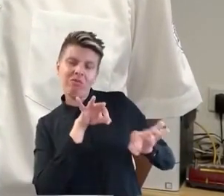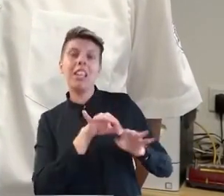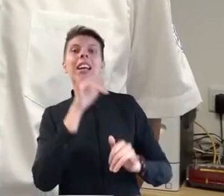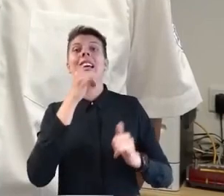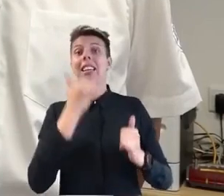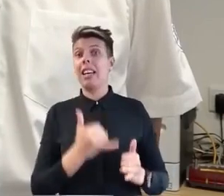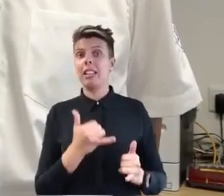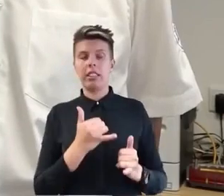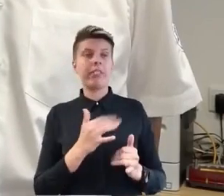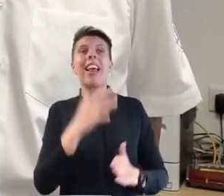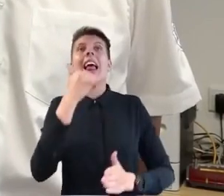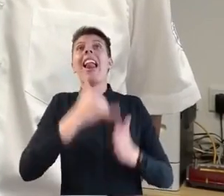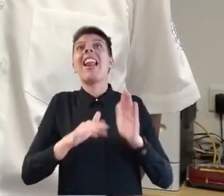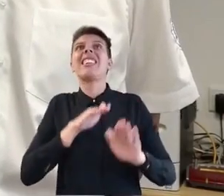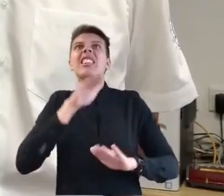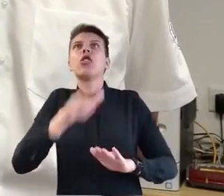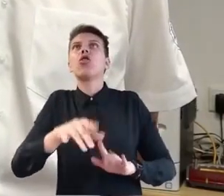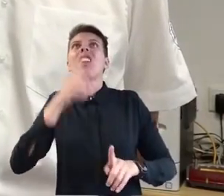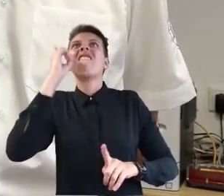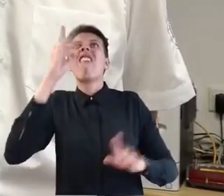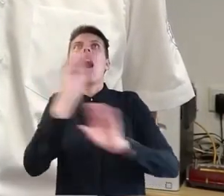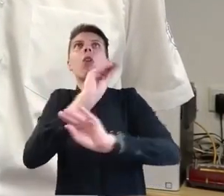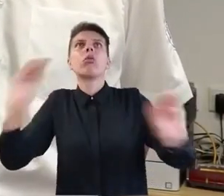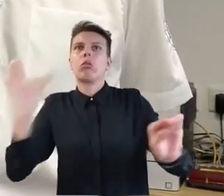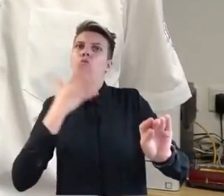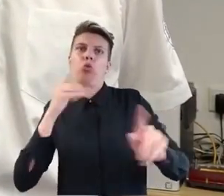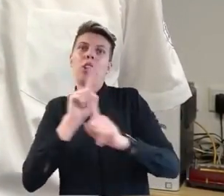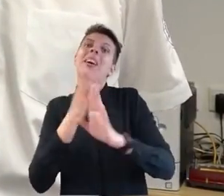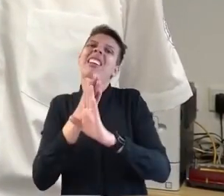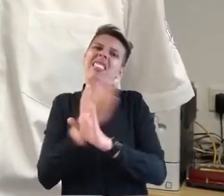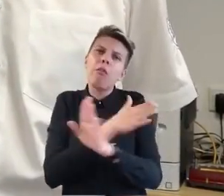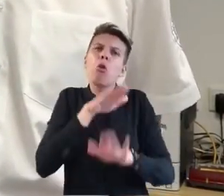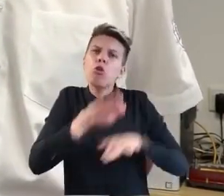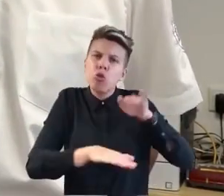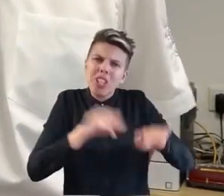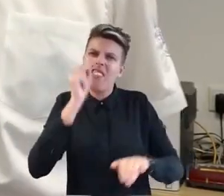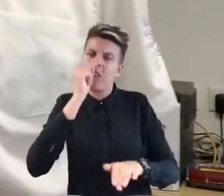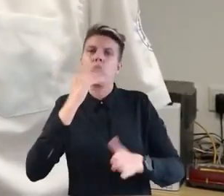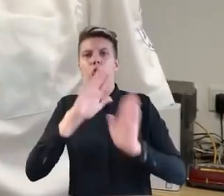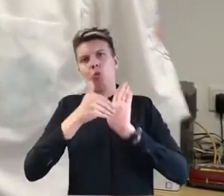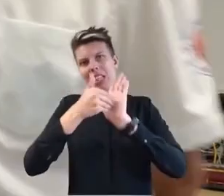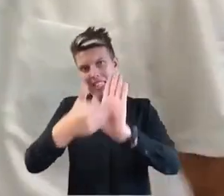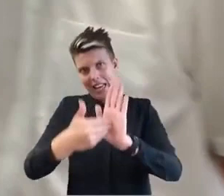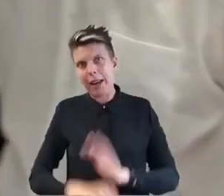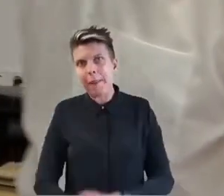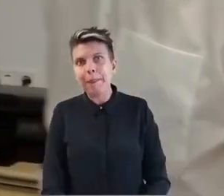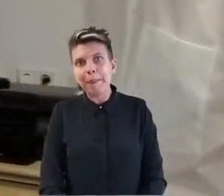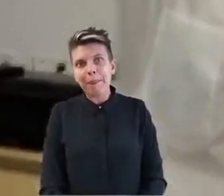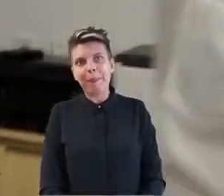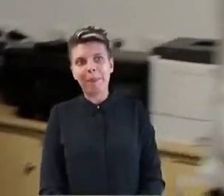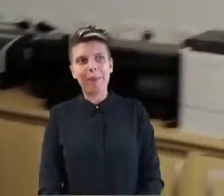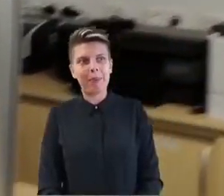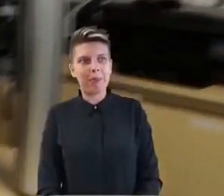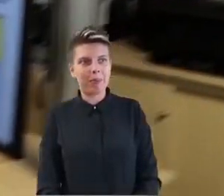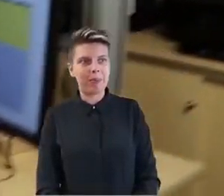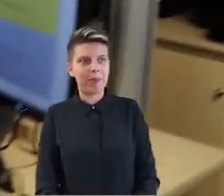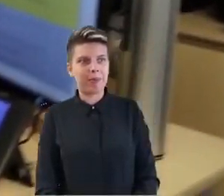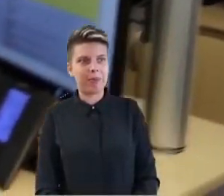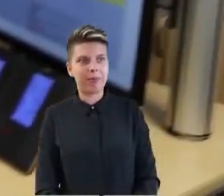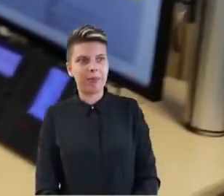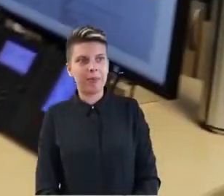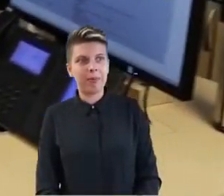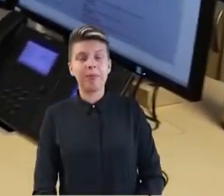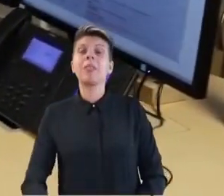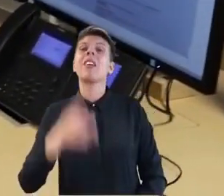Warnmeldung nicht machen werden, um Ihnen einmal zu demonstrieren, welche Arbeitsschritte hierfür erforderlich sind. Hier Warnung Bund